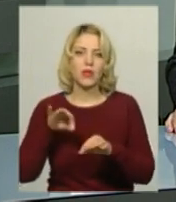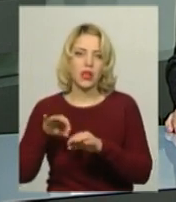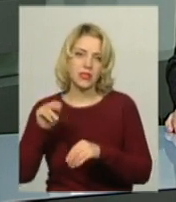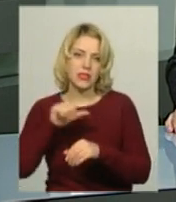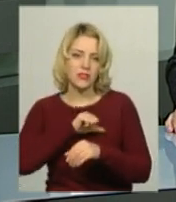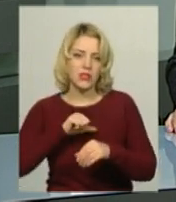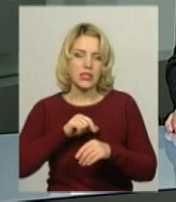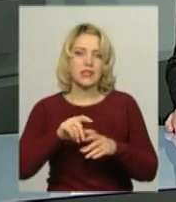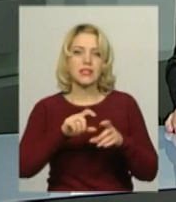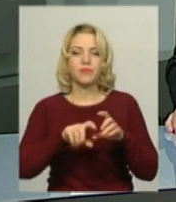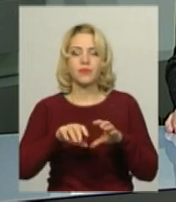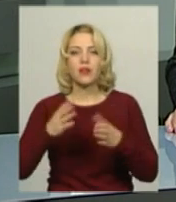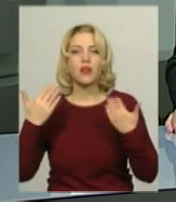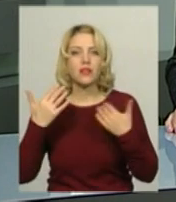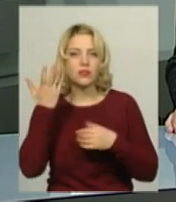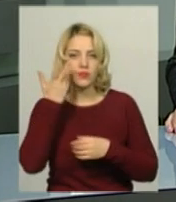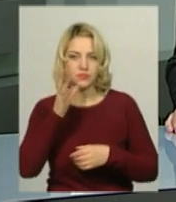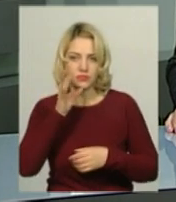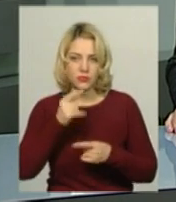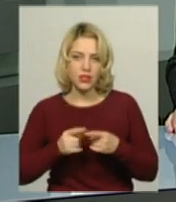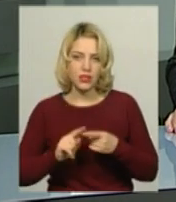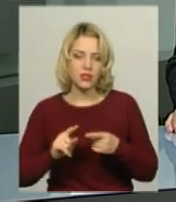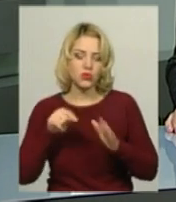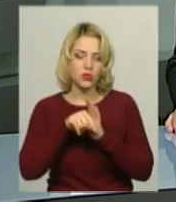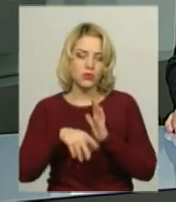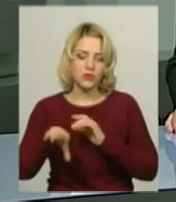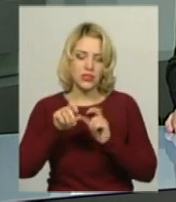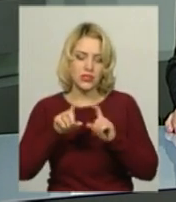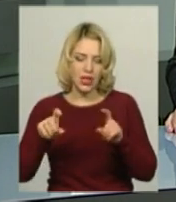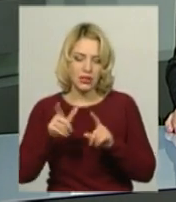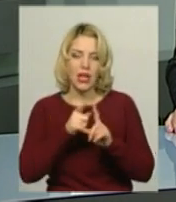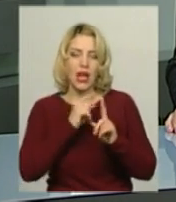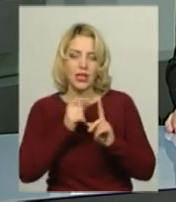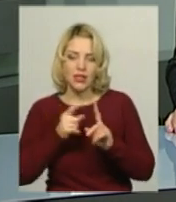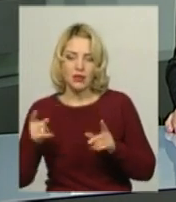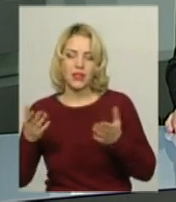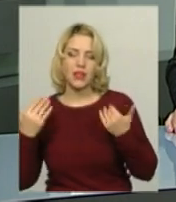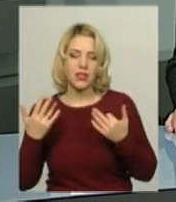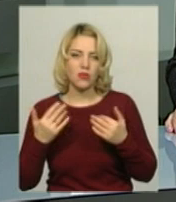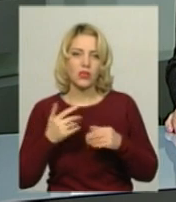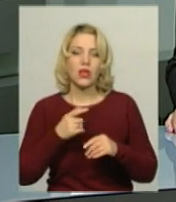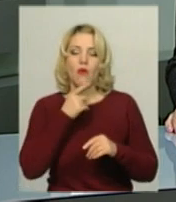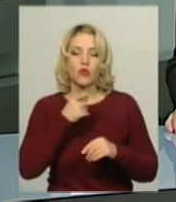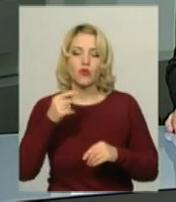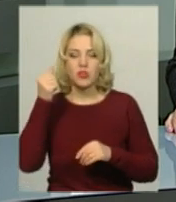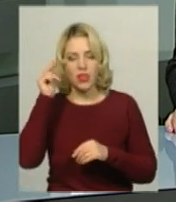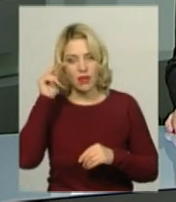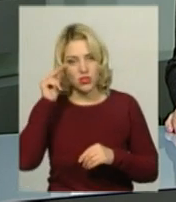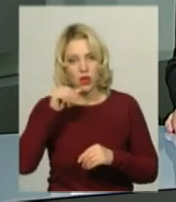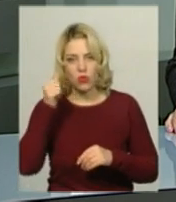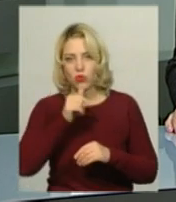За її словами, єдиною вимогою, що стосується всіх закладів, це термін канікул впродовж навчального року не повинен бути не менше 30